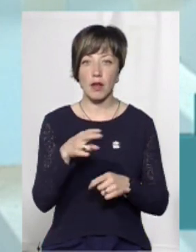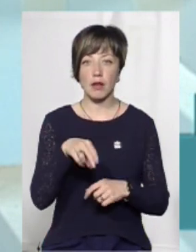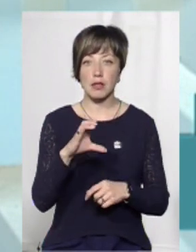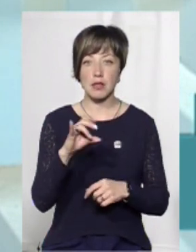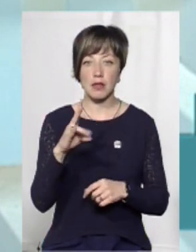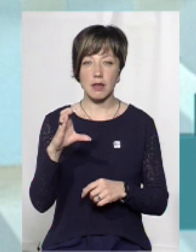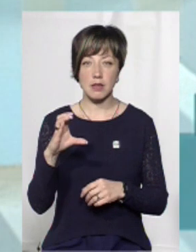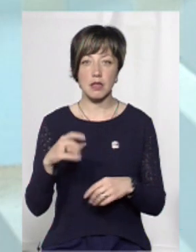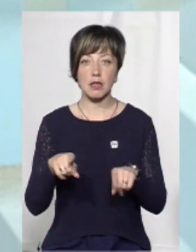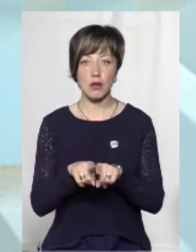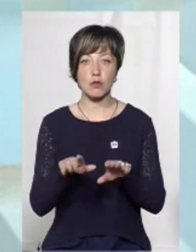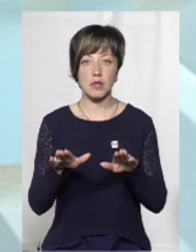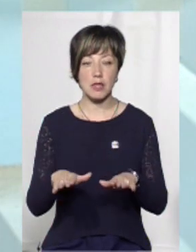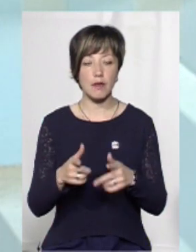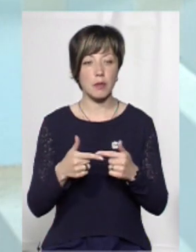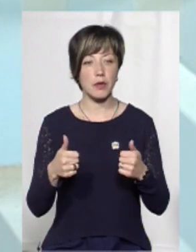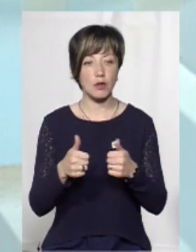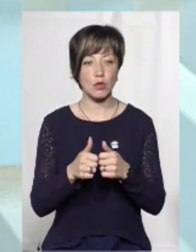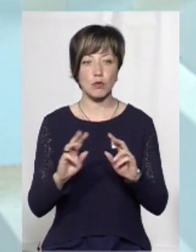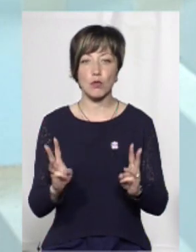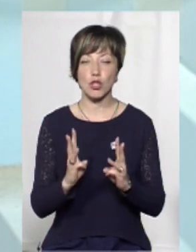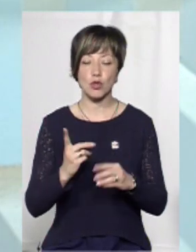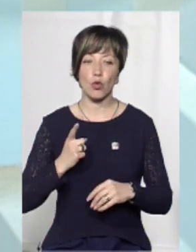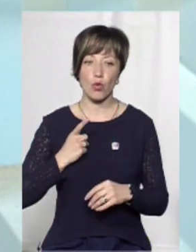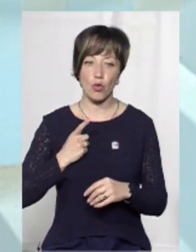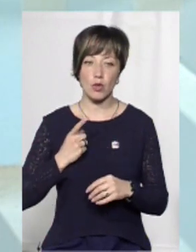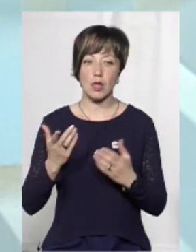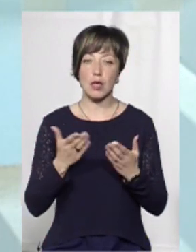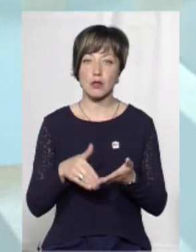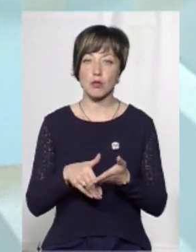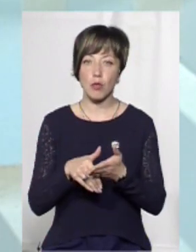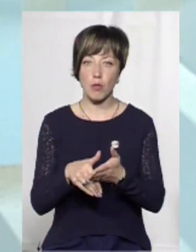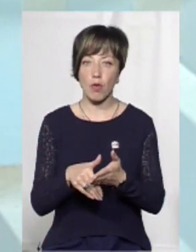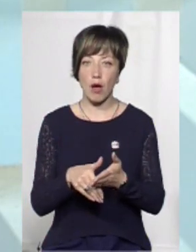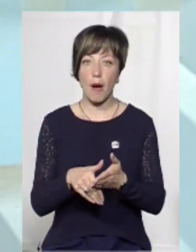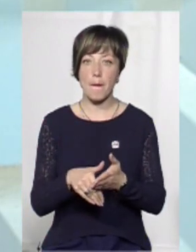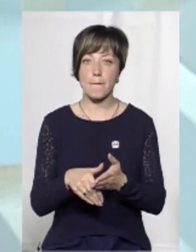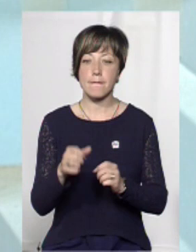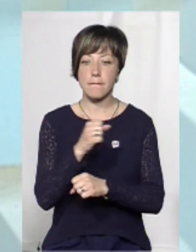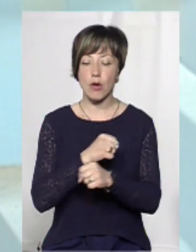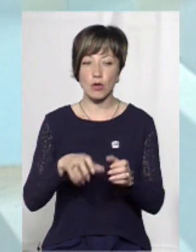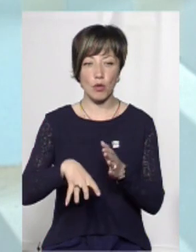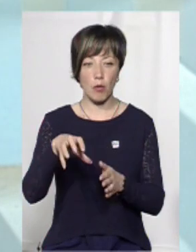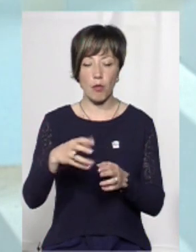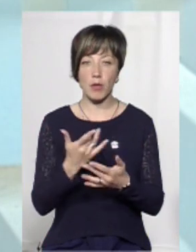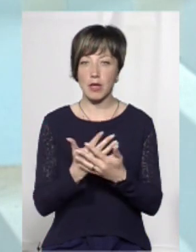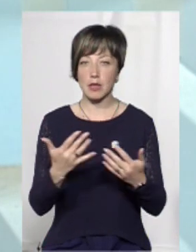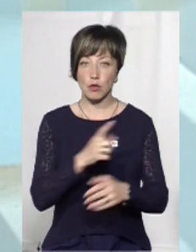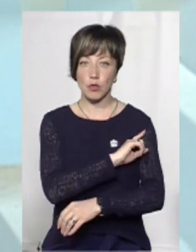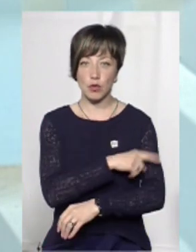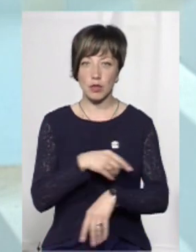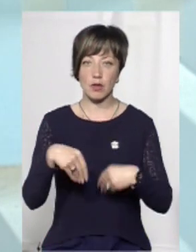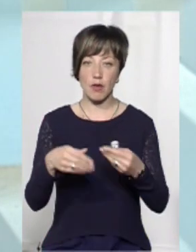а також місцеві підрозділи пожежної охорони, які за допомогою мотопомп різної потужності